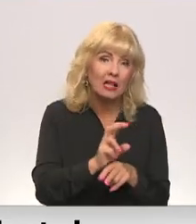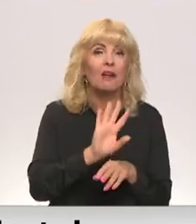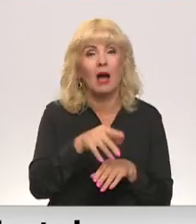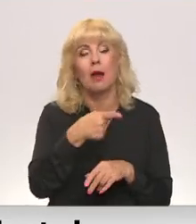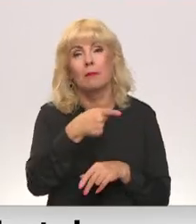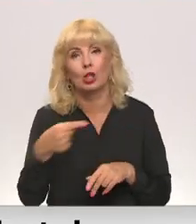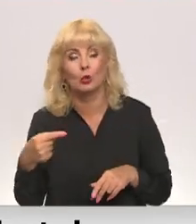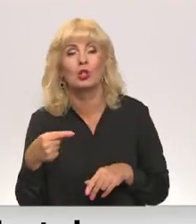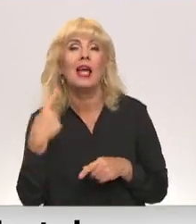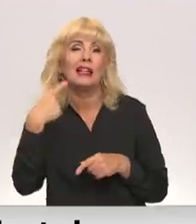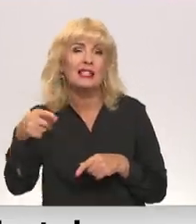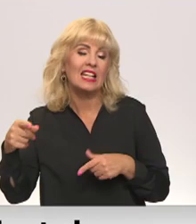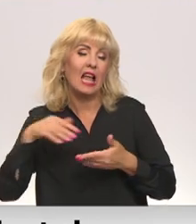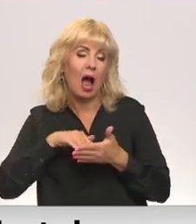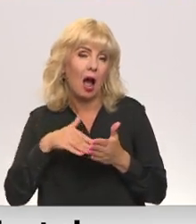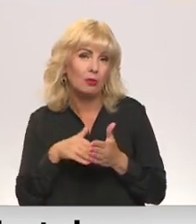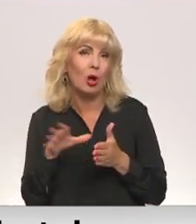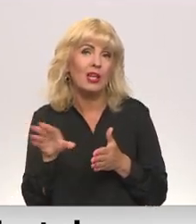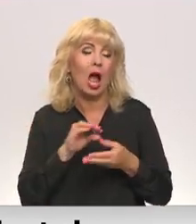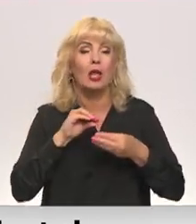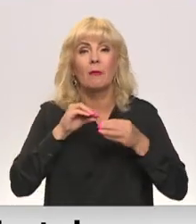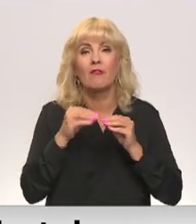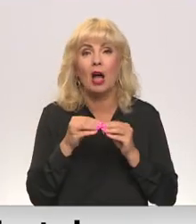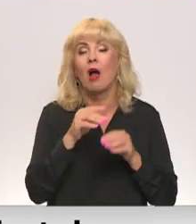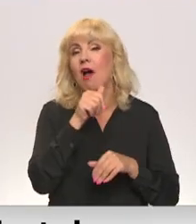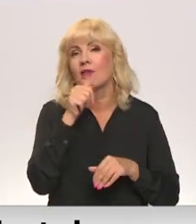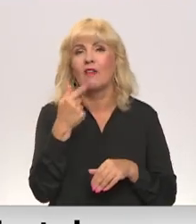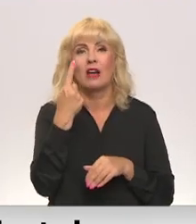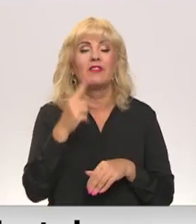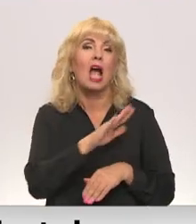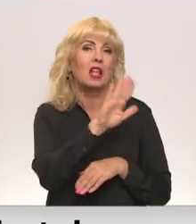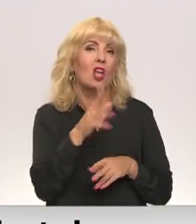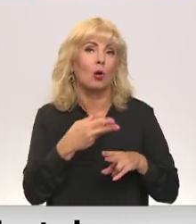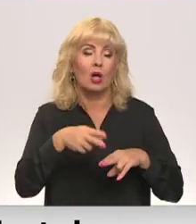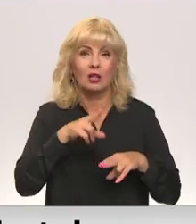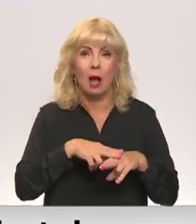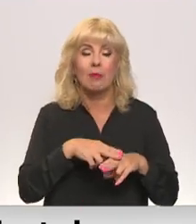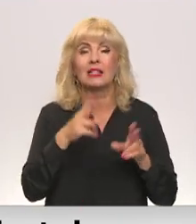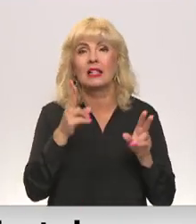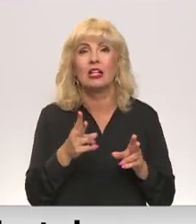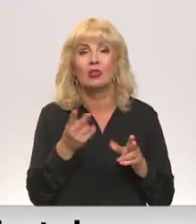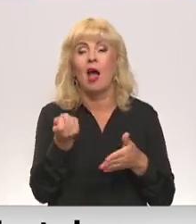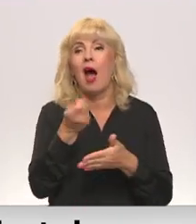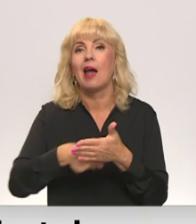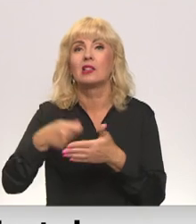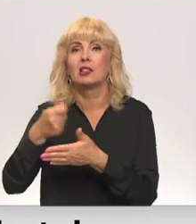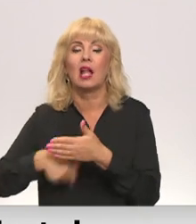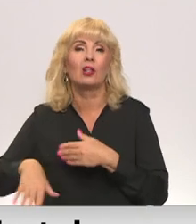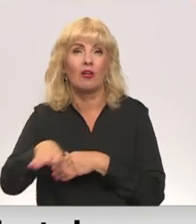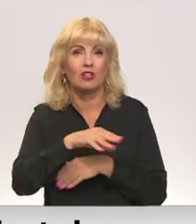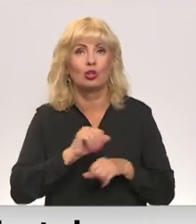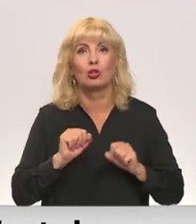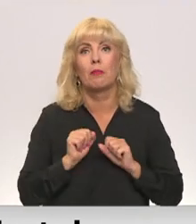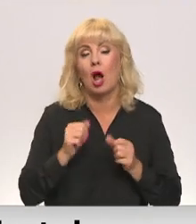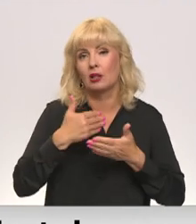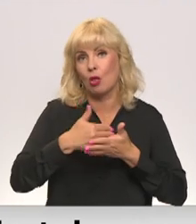blakstapstākļi, kur ir jāņem vērā un tu nevari vienā dienā, tikai tāpēc, kad ir krīze, aiztaisīt veseles sporta